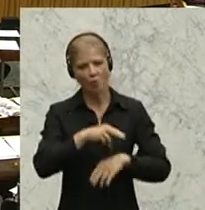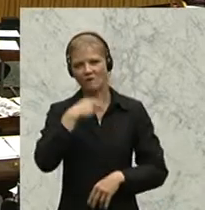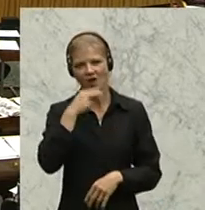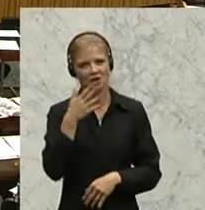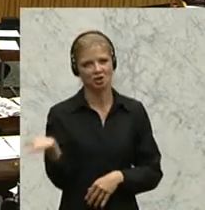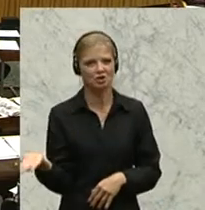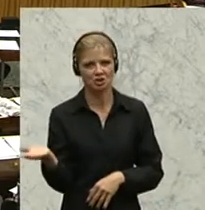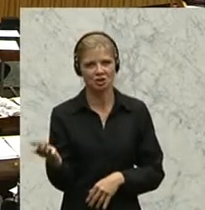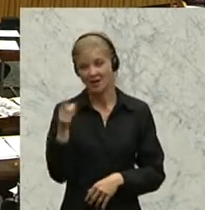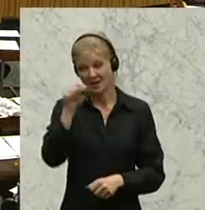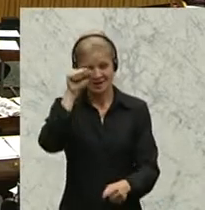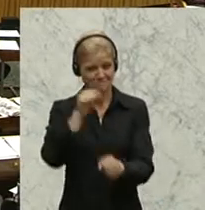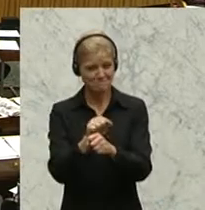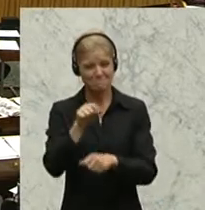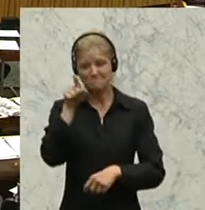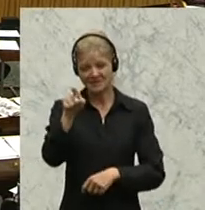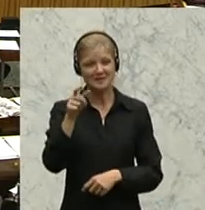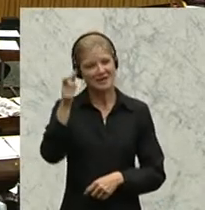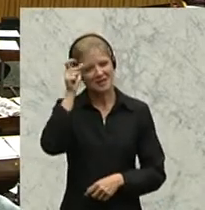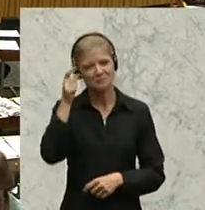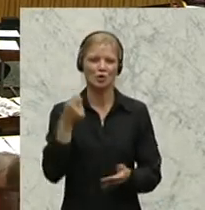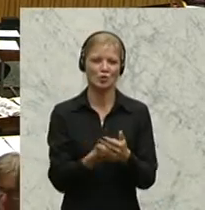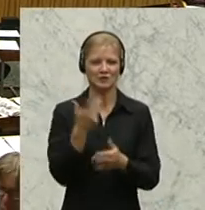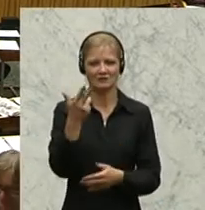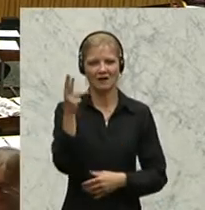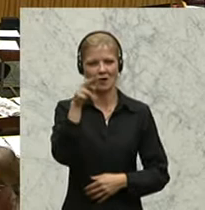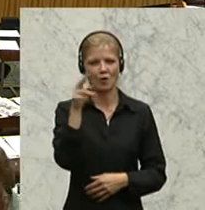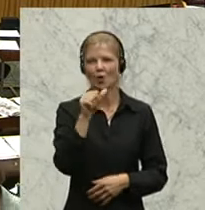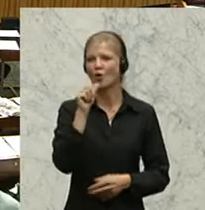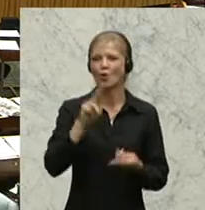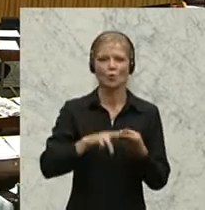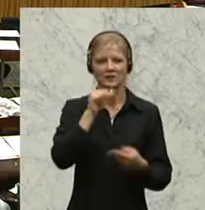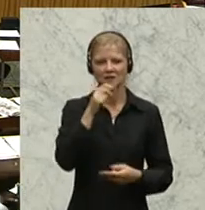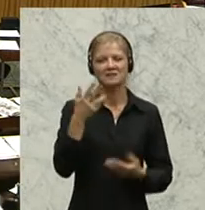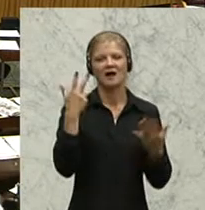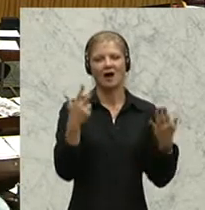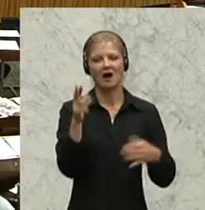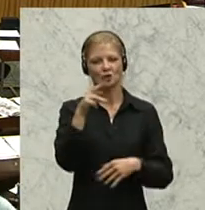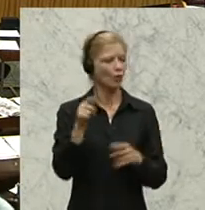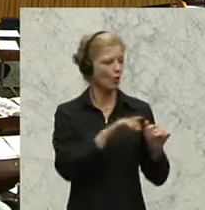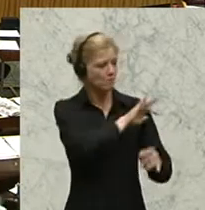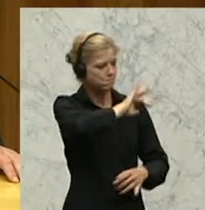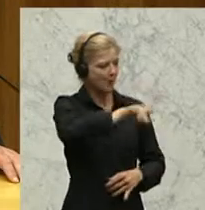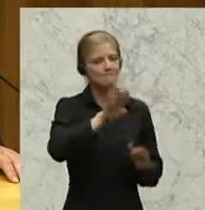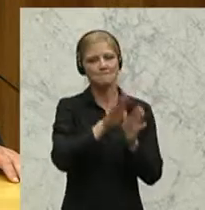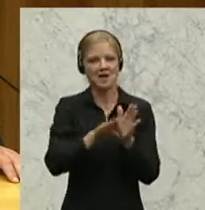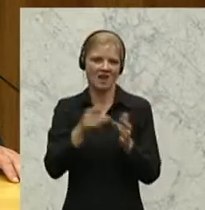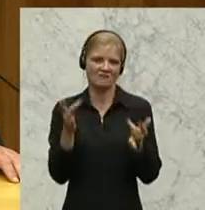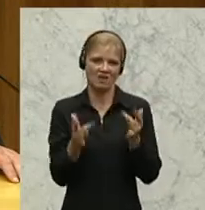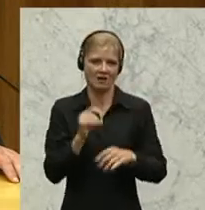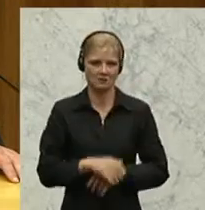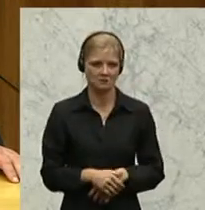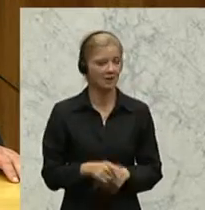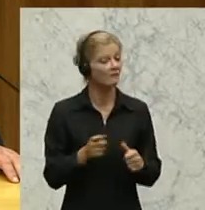Kitzbühel kostet 3 Euro und nicht 8 Euro, wie Sie gesagt haben. Und wenn Sie wütende Proteste haben